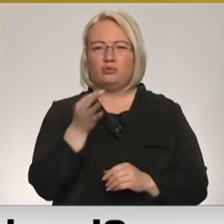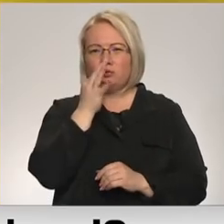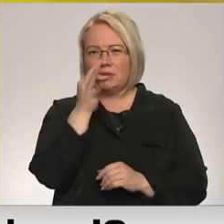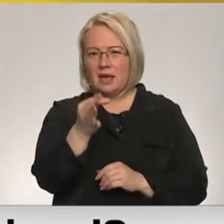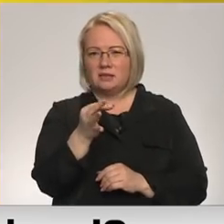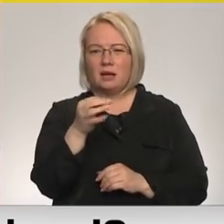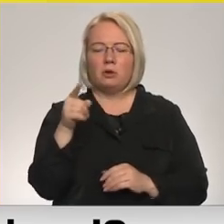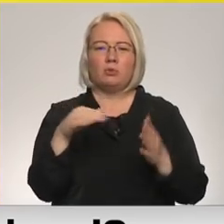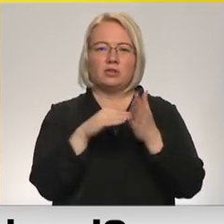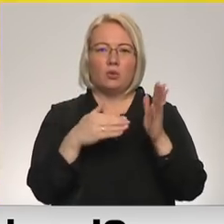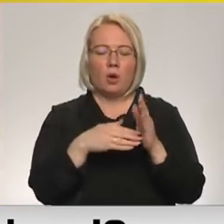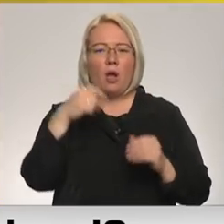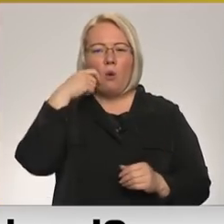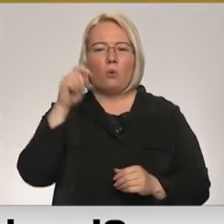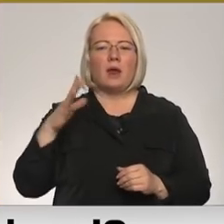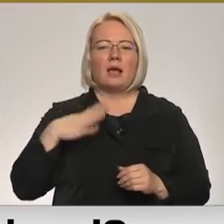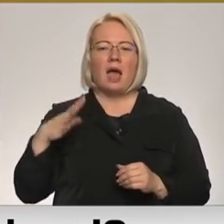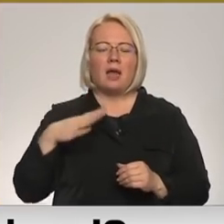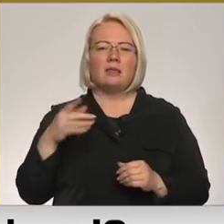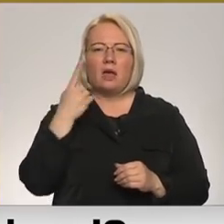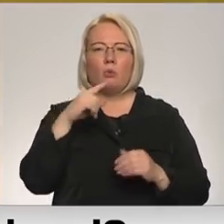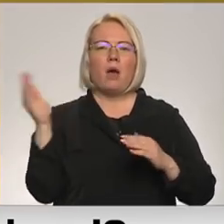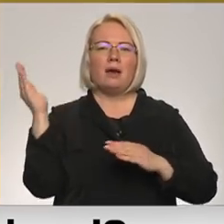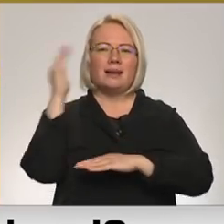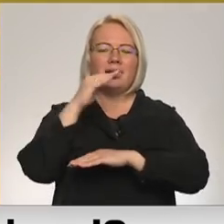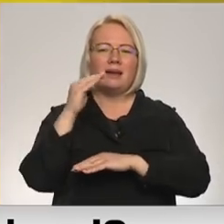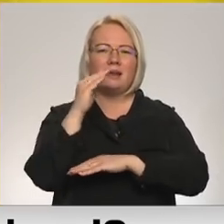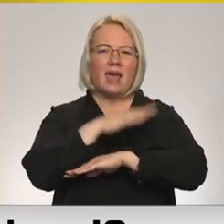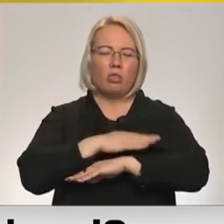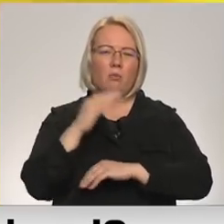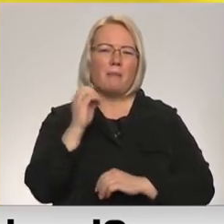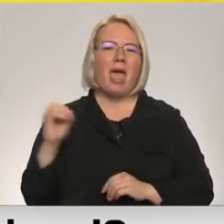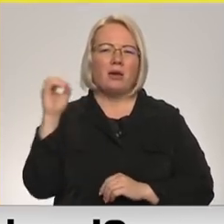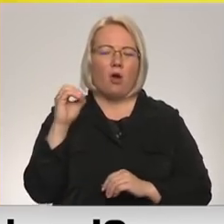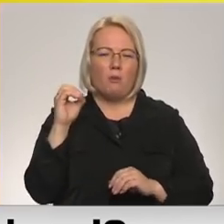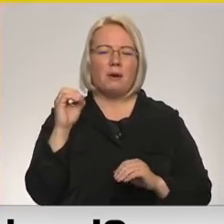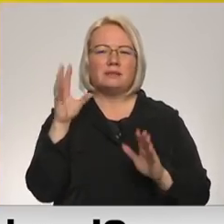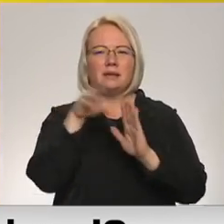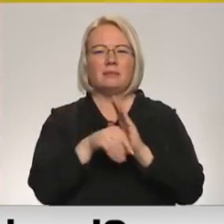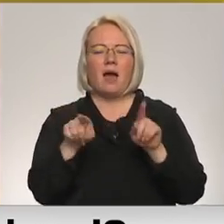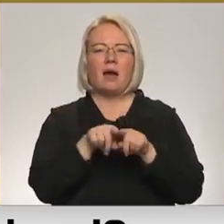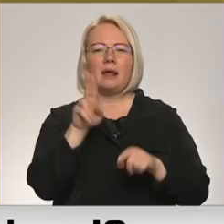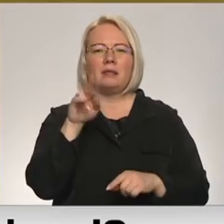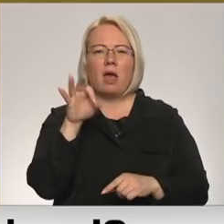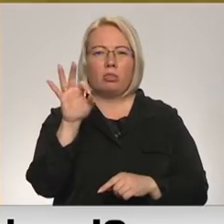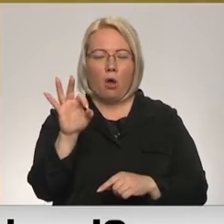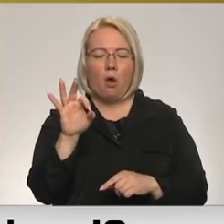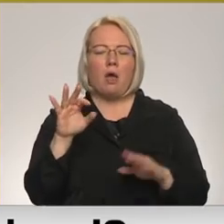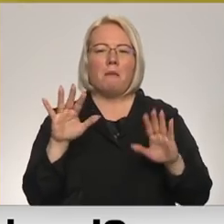situāciju par to, ko Ukraina gaida no rietumiem, par šo vēlmi iesaistīt arī NATO vairāk šajā situācijā. Bet